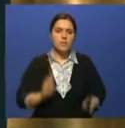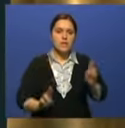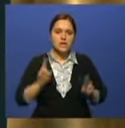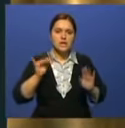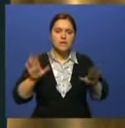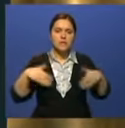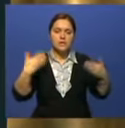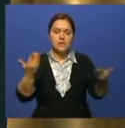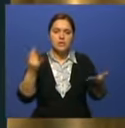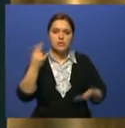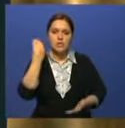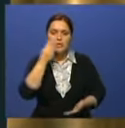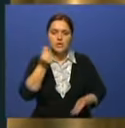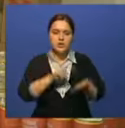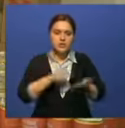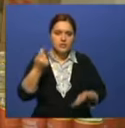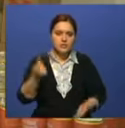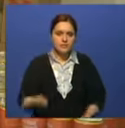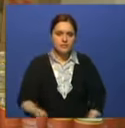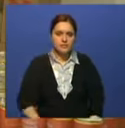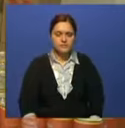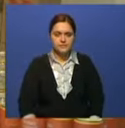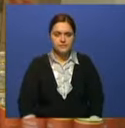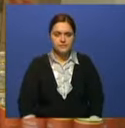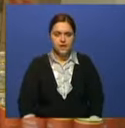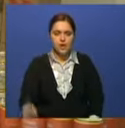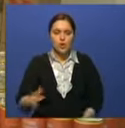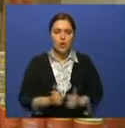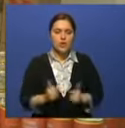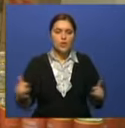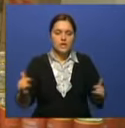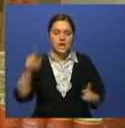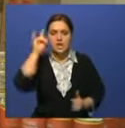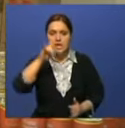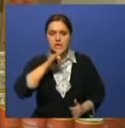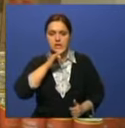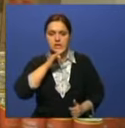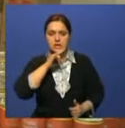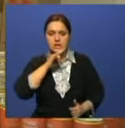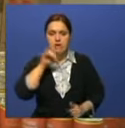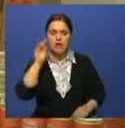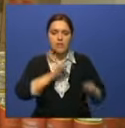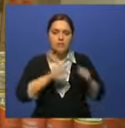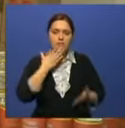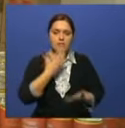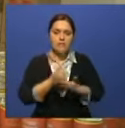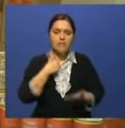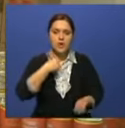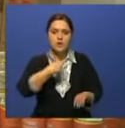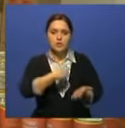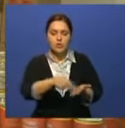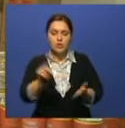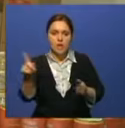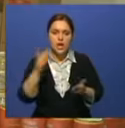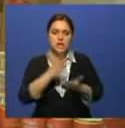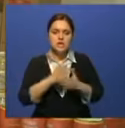предлагать иностранцам приемлемую цену. Чтобы увеличить казахстанское содержание в нашем товаре, мы закупаем вот такую